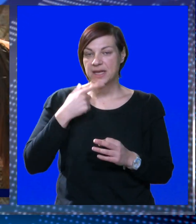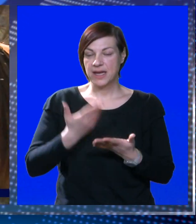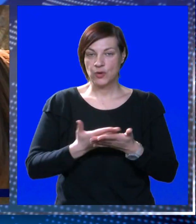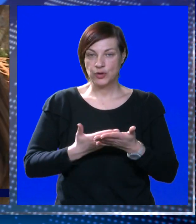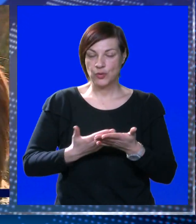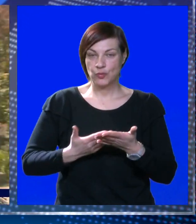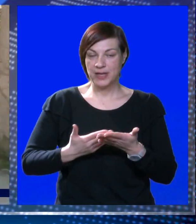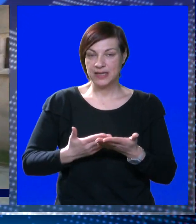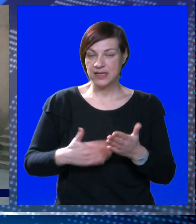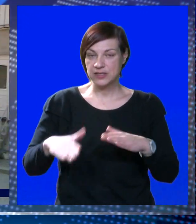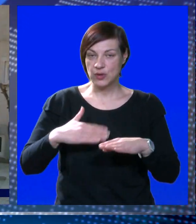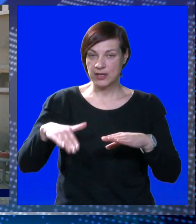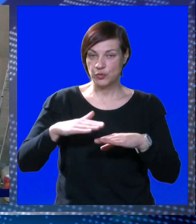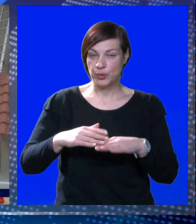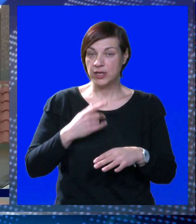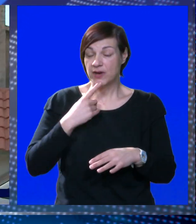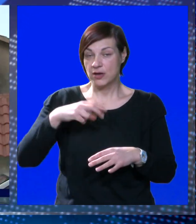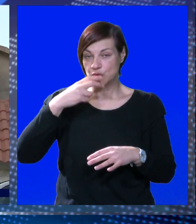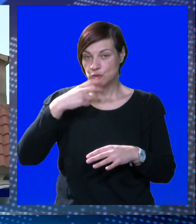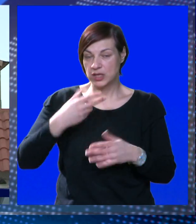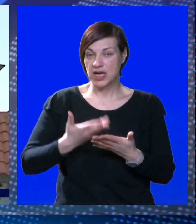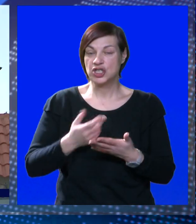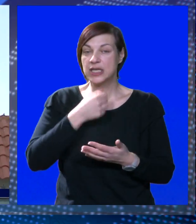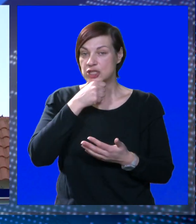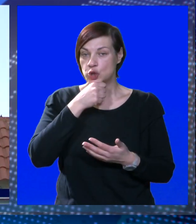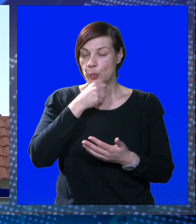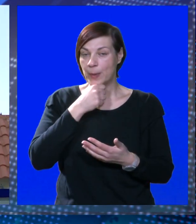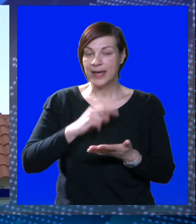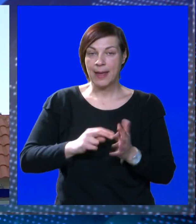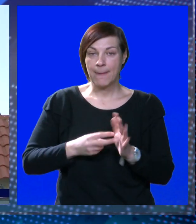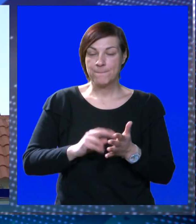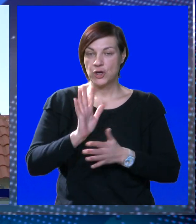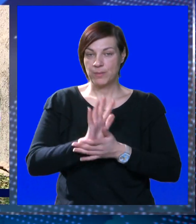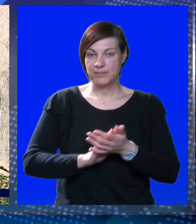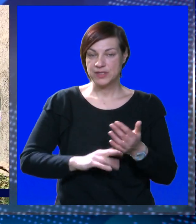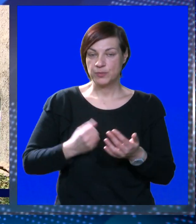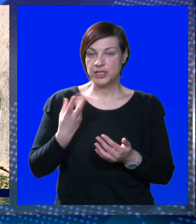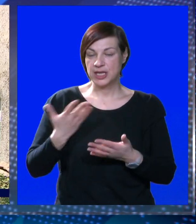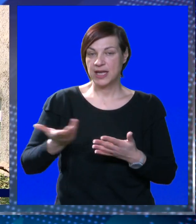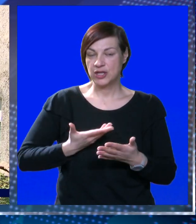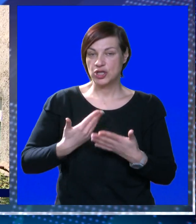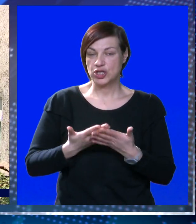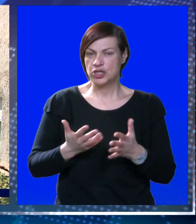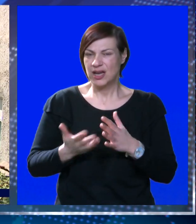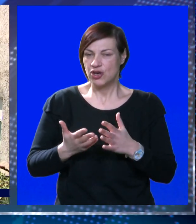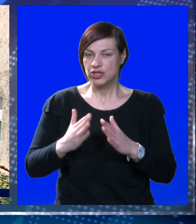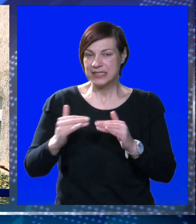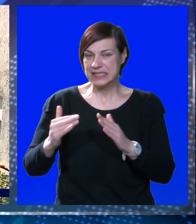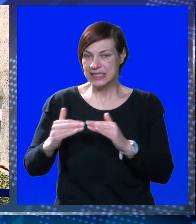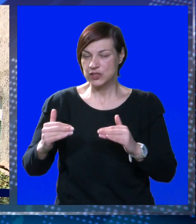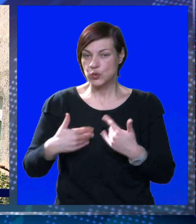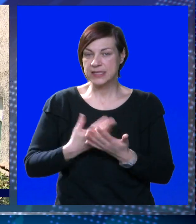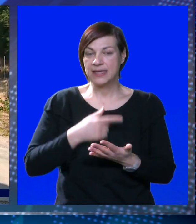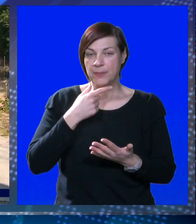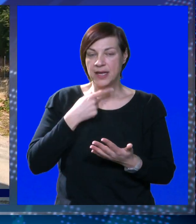rekao kako je dokumentaciju redovito nadupunjavao kako su to od njega tražili iz Županije, no problemi su počeli kad je došlo do narušenih odnosa sa